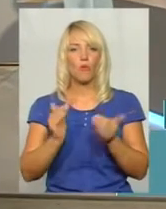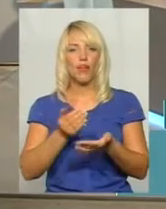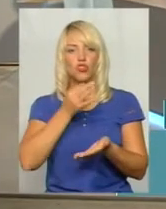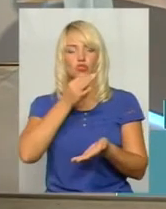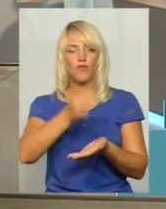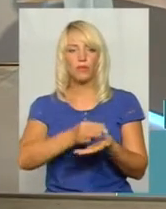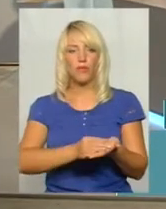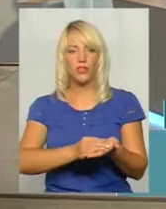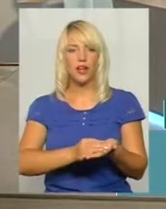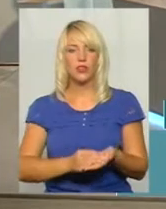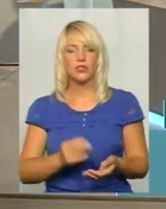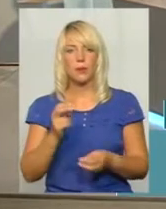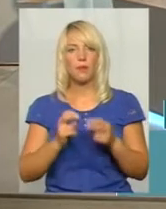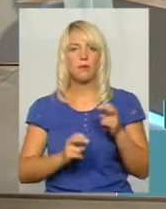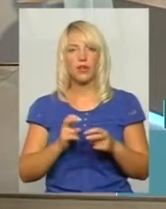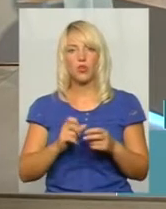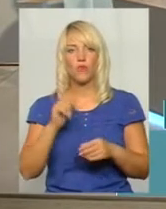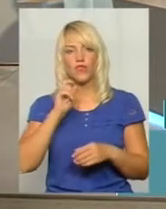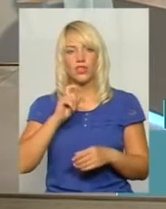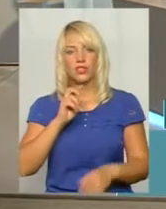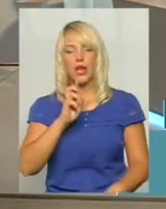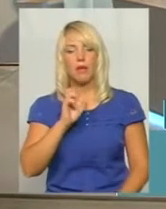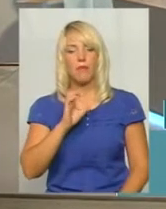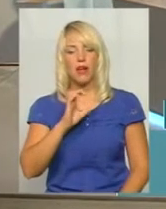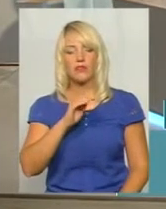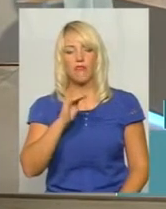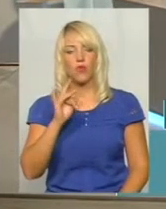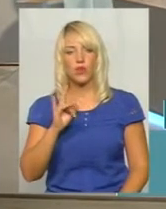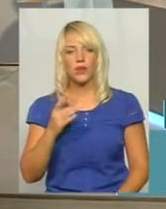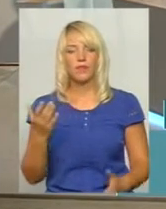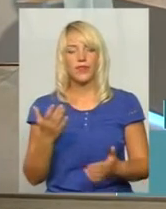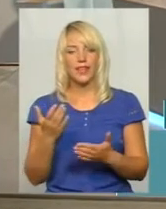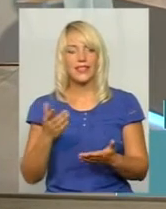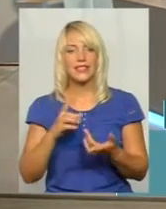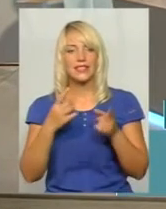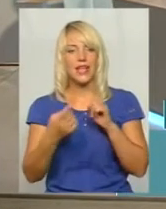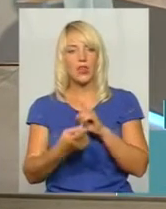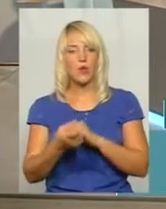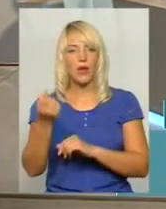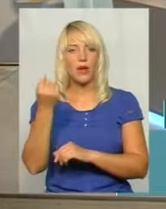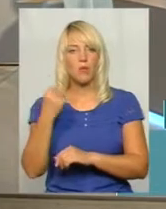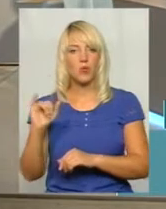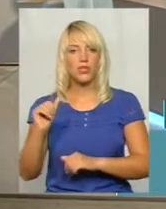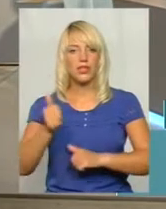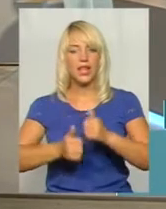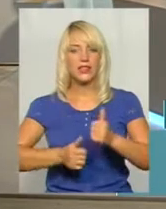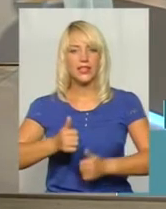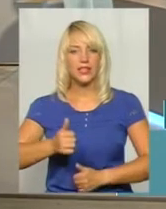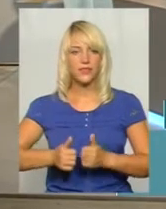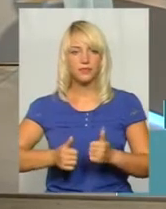відповідальності підприємства з Вінниці Баскурт, яке стало перемосами тендерних